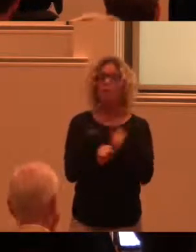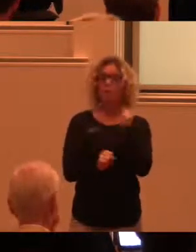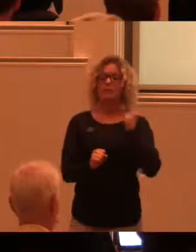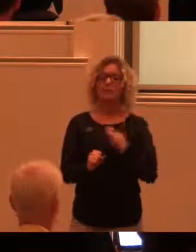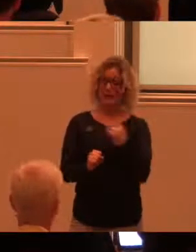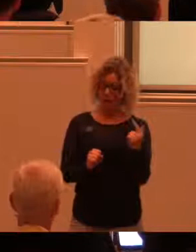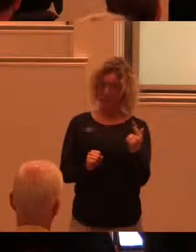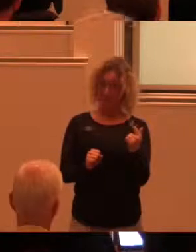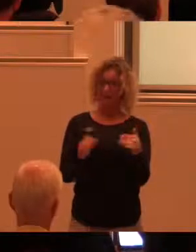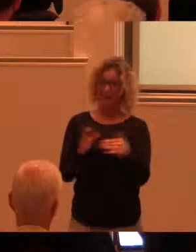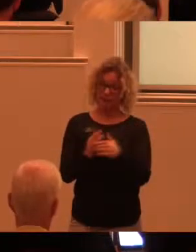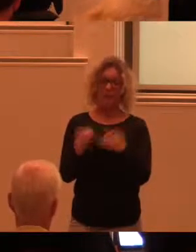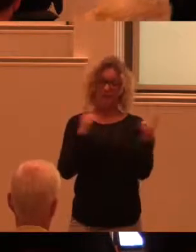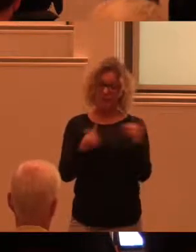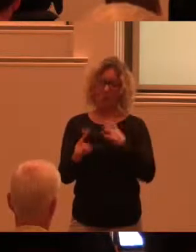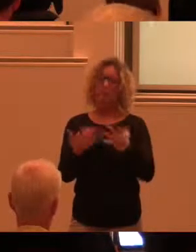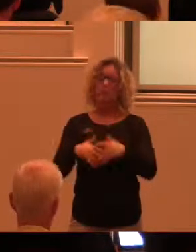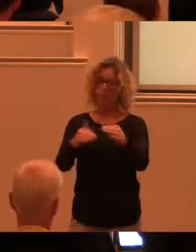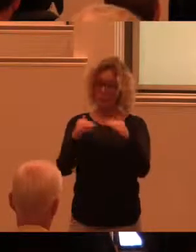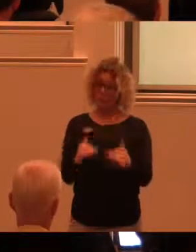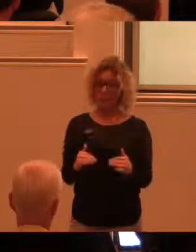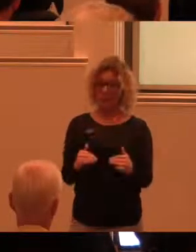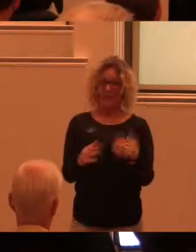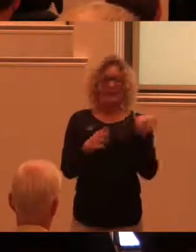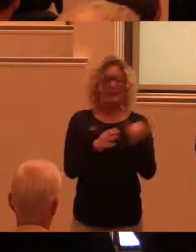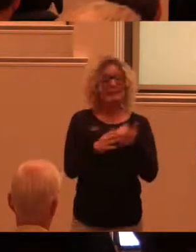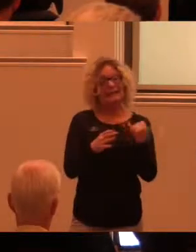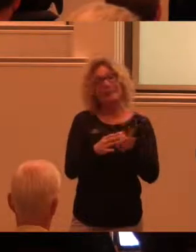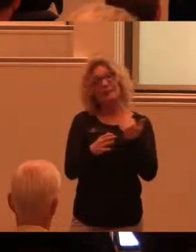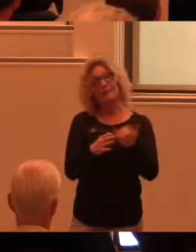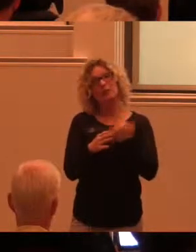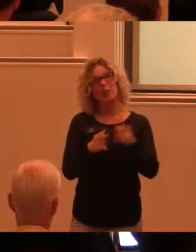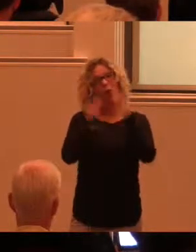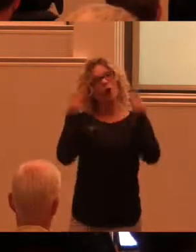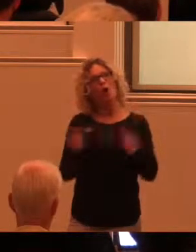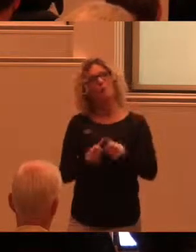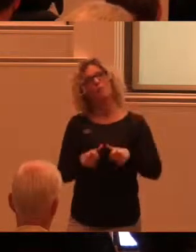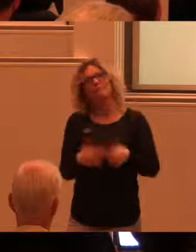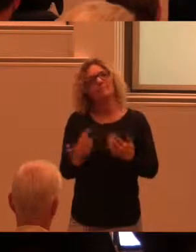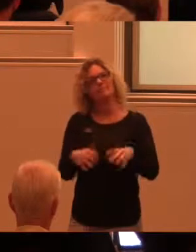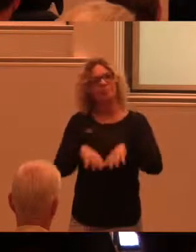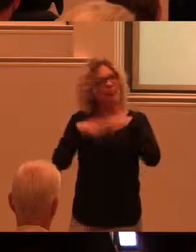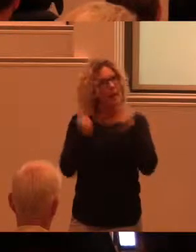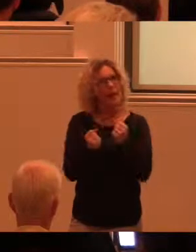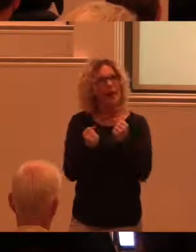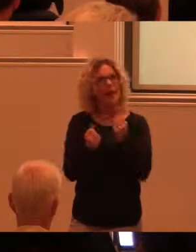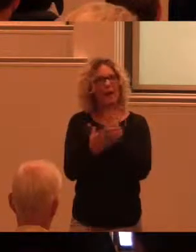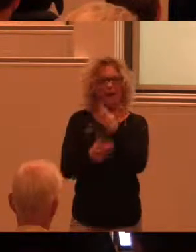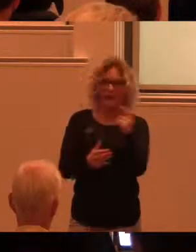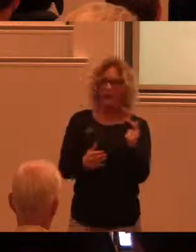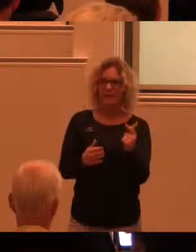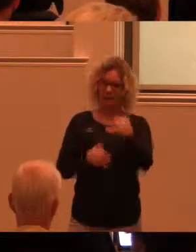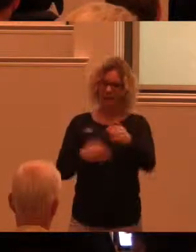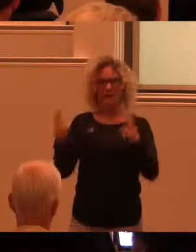tillgänglighet för personer med funktionsnedsättning inom ramen för hela rättighetspaketet som följer